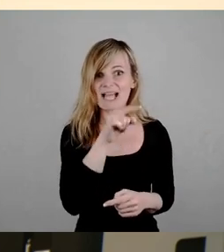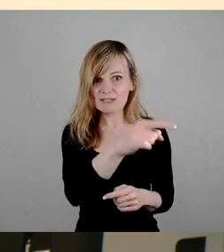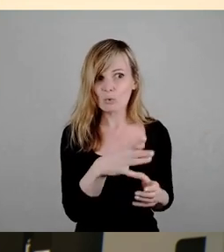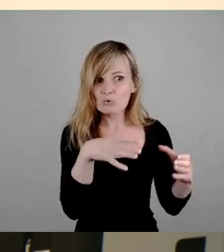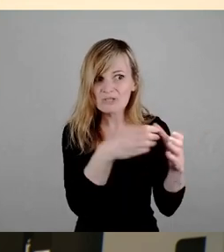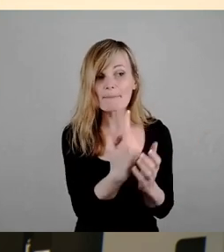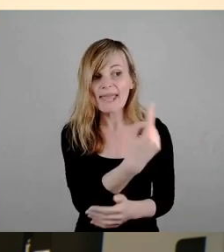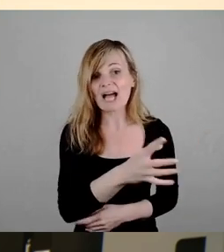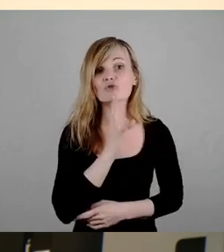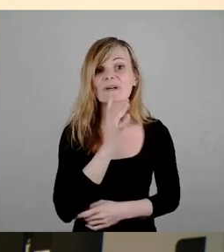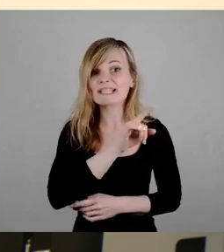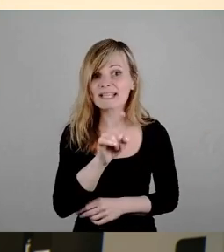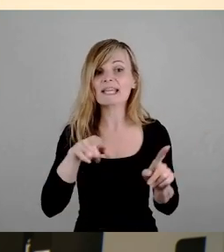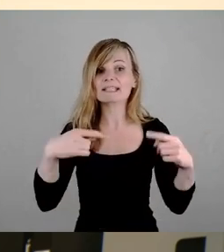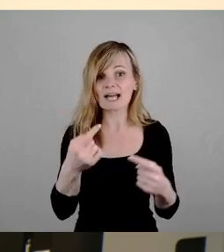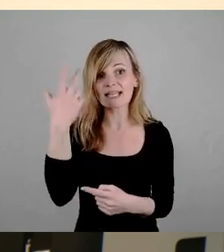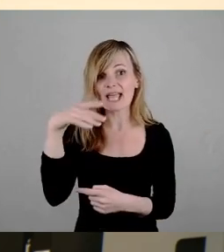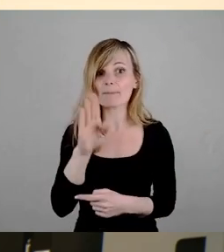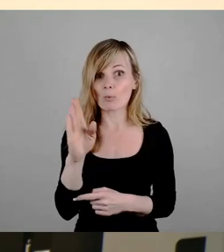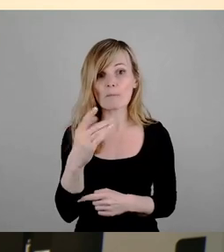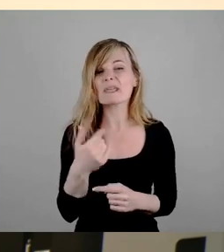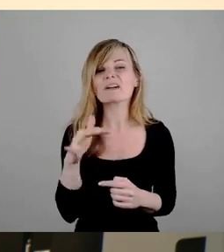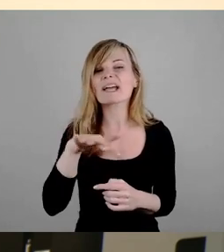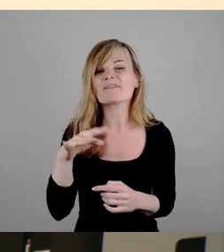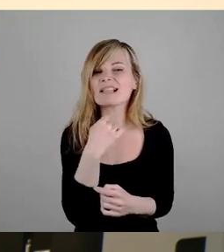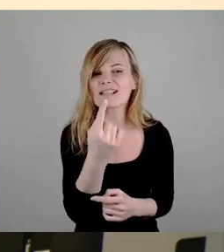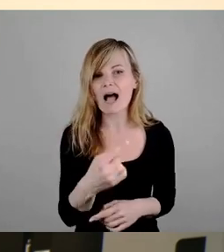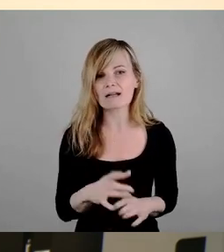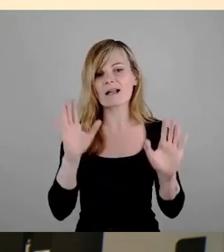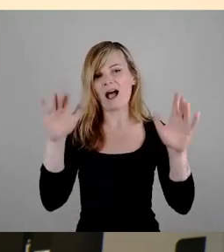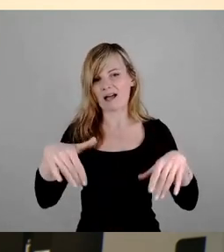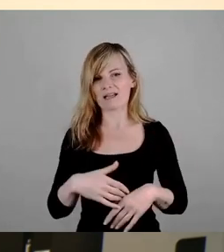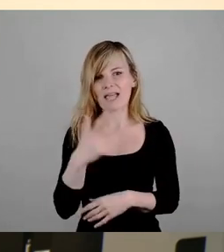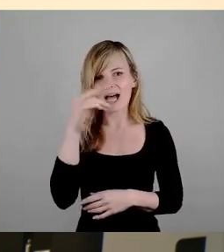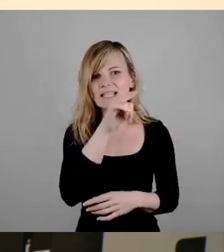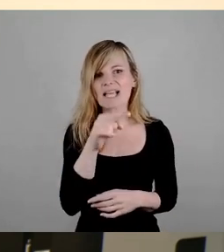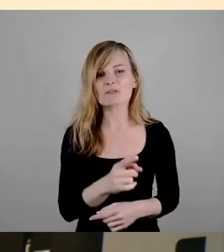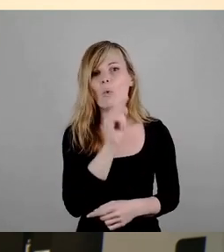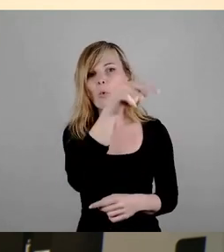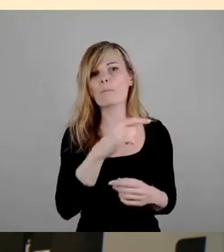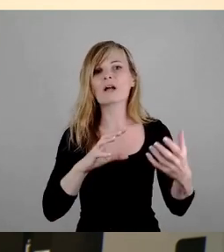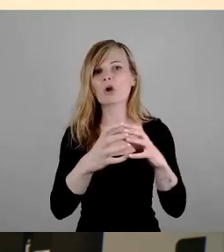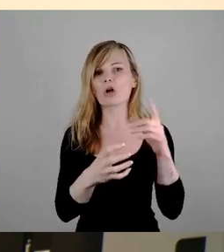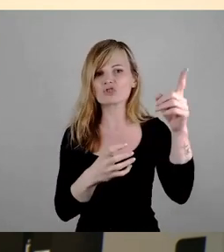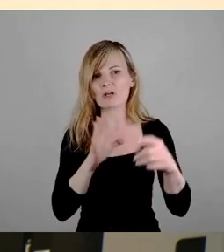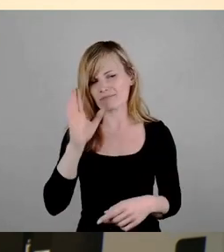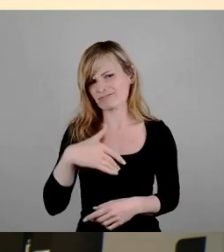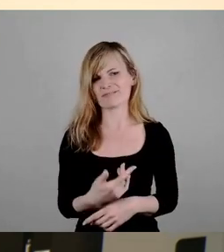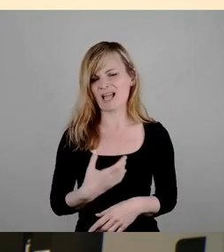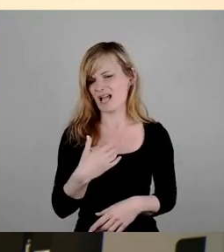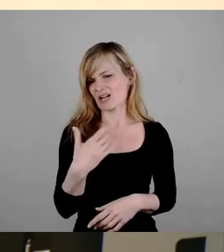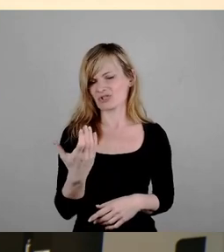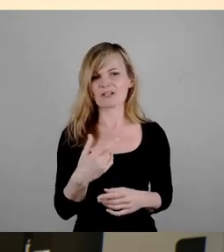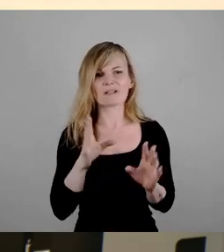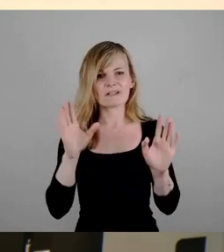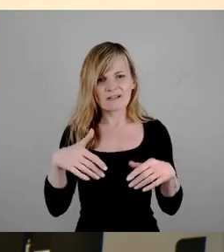Ja, gleich kommt der Böhm und wird hier irgendwas sagen. Und natürlich wird das Herrn Zastrow oben in Klotsche, wird das da Ihnen als richtig guten